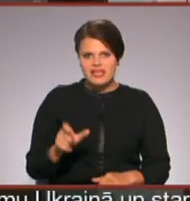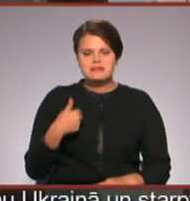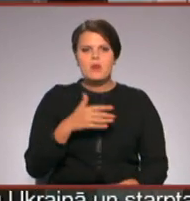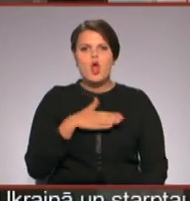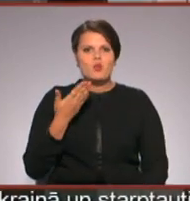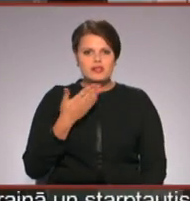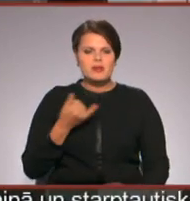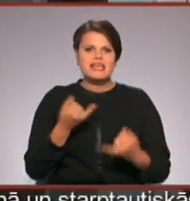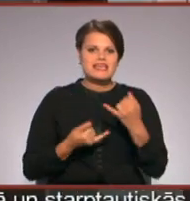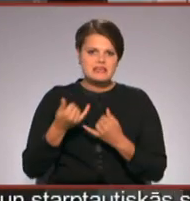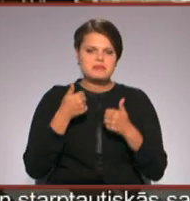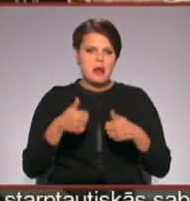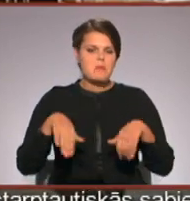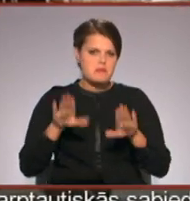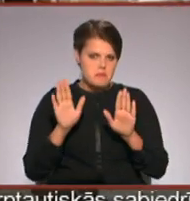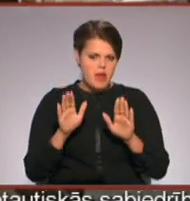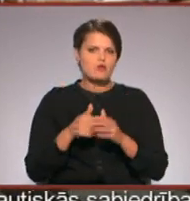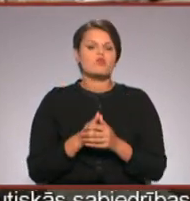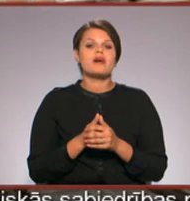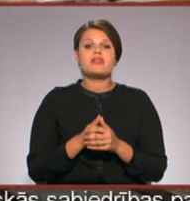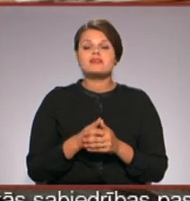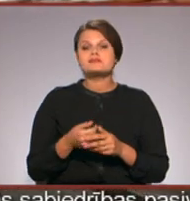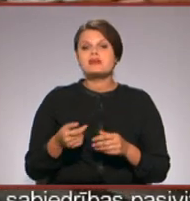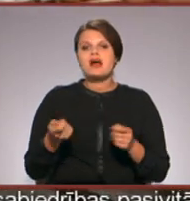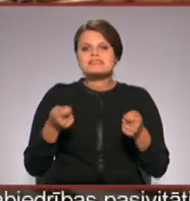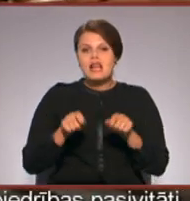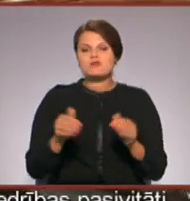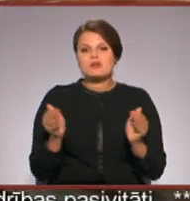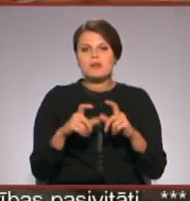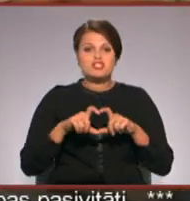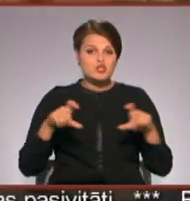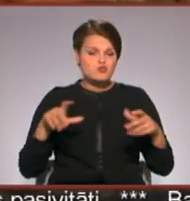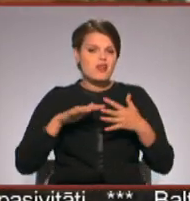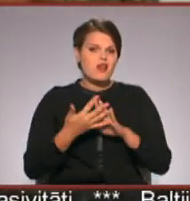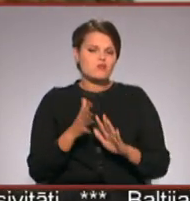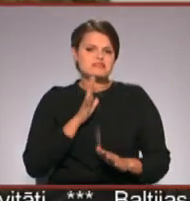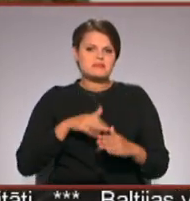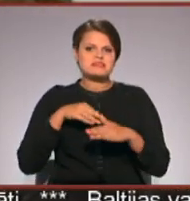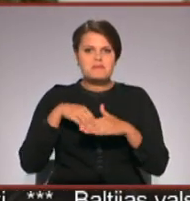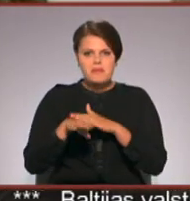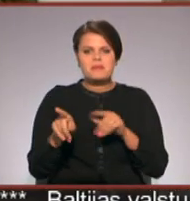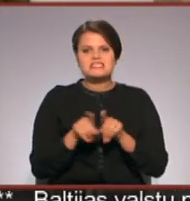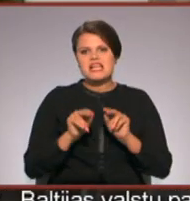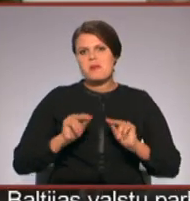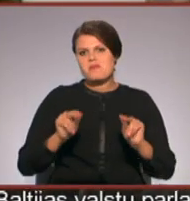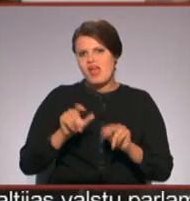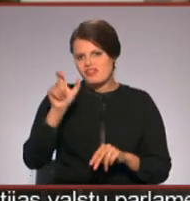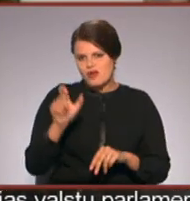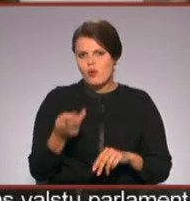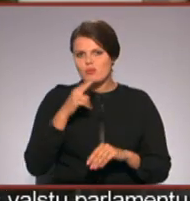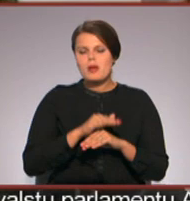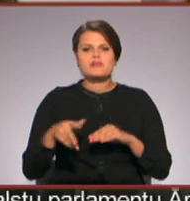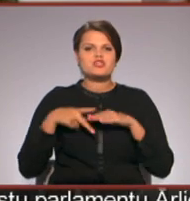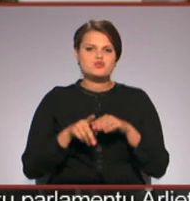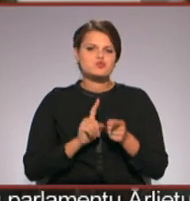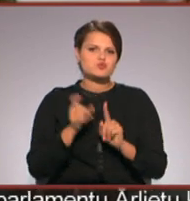ļoti patīk ķīmiķi padodās. Turklāt slēdzot mazās skolas, laukus spiesti pamest arī pedagogi. No pilnas slodas